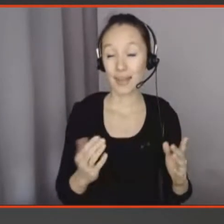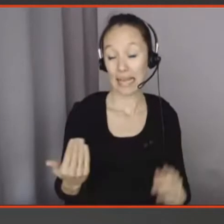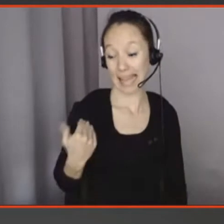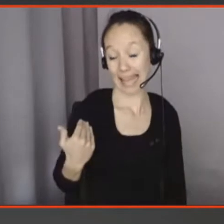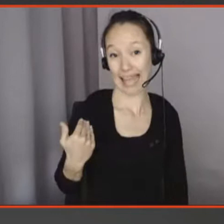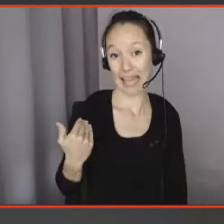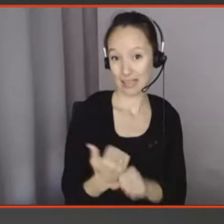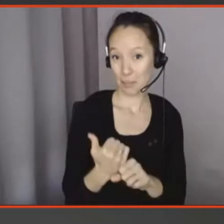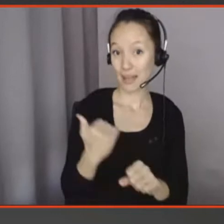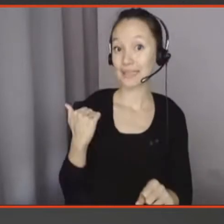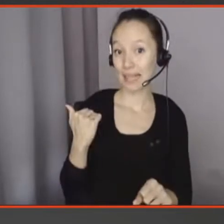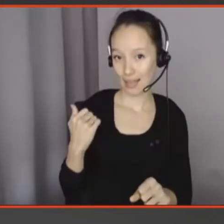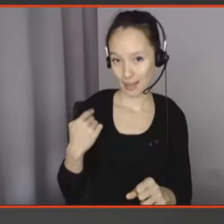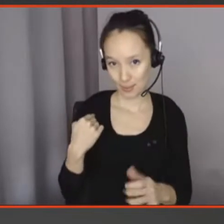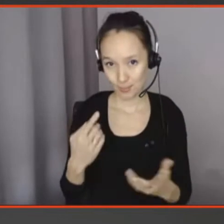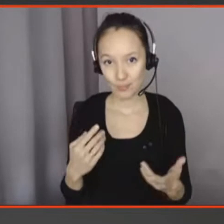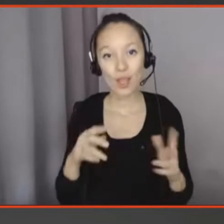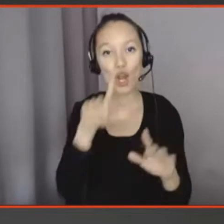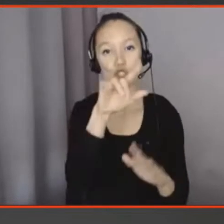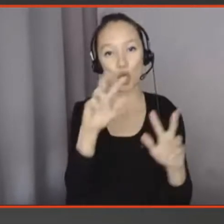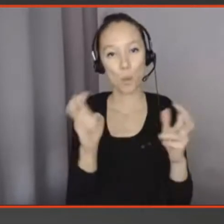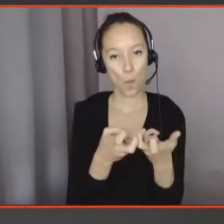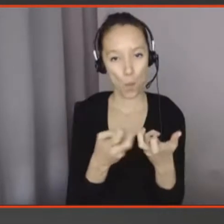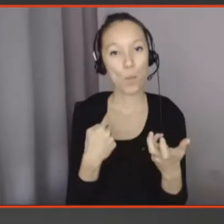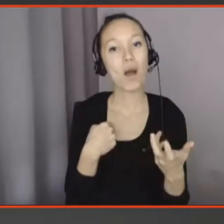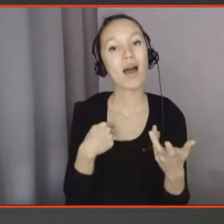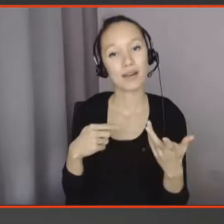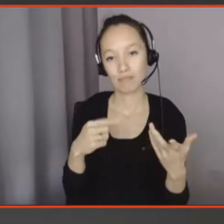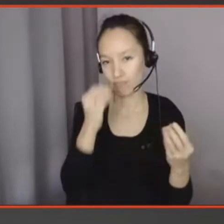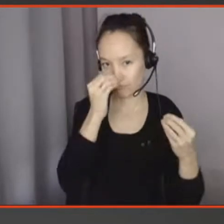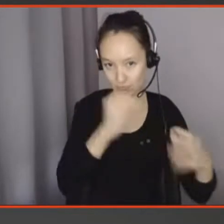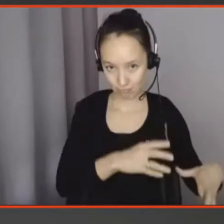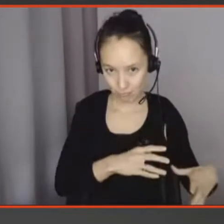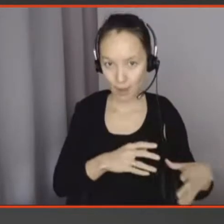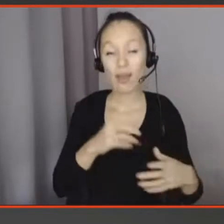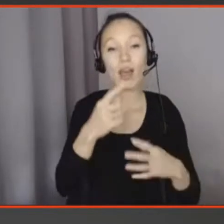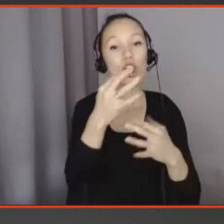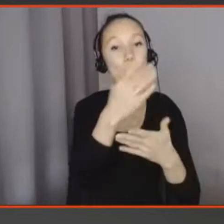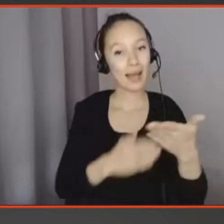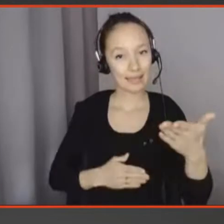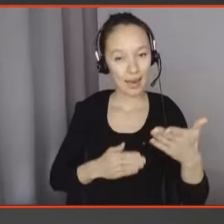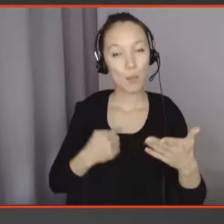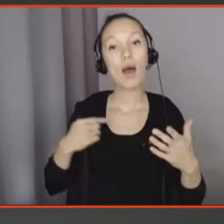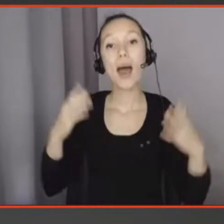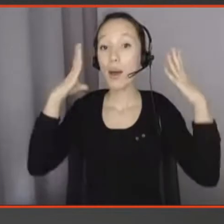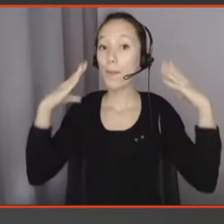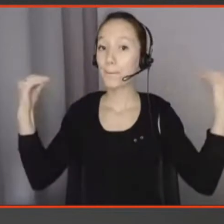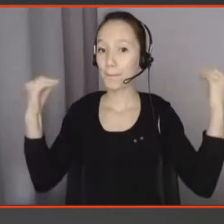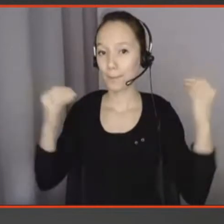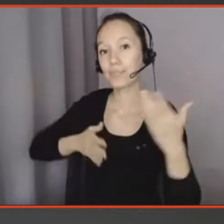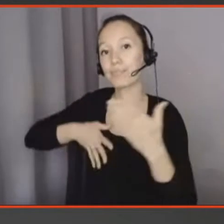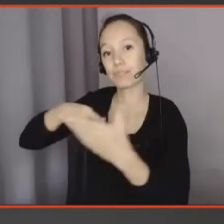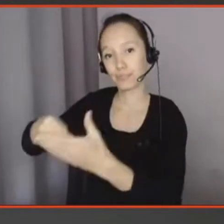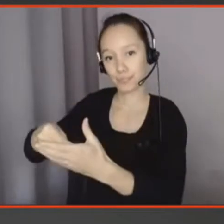'ai quitté mon travail à Luxembourg, je suis passée à temps partiel, pour aller travailler aux Pays-Bas. Et le jour de mon pot de départ, mes